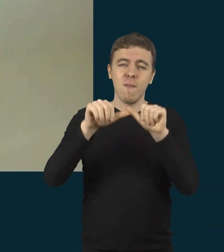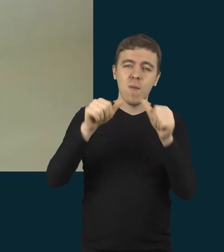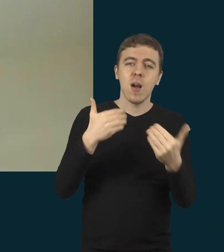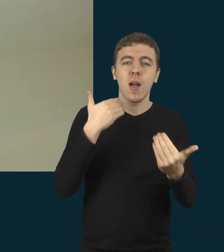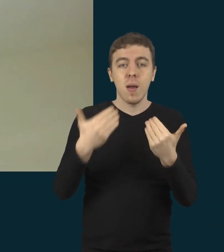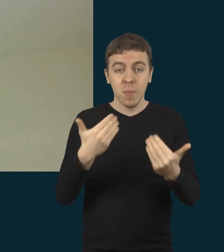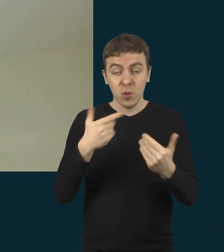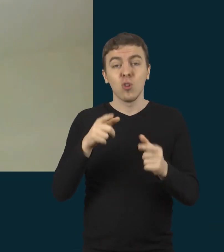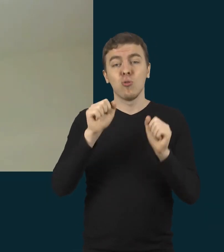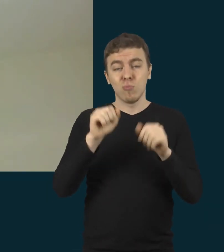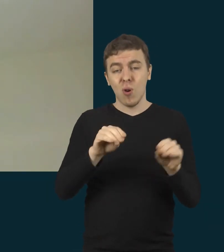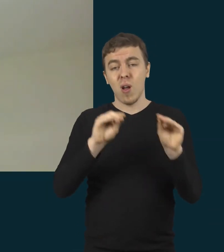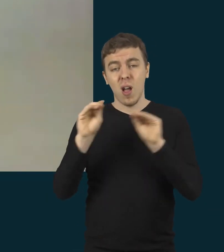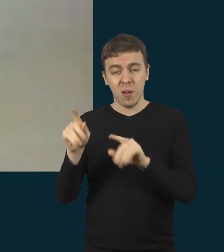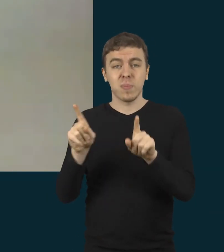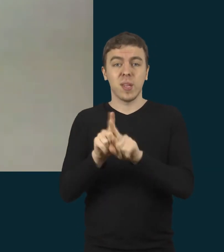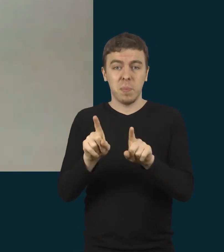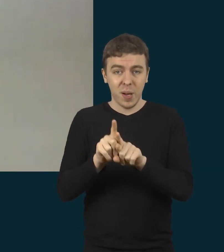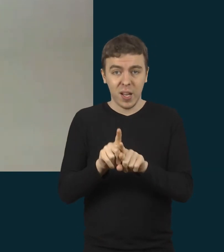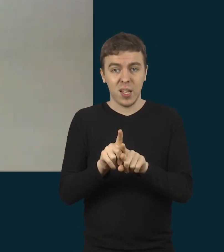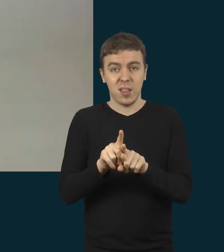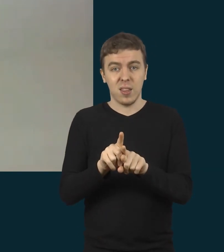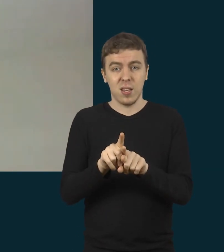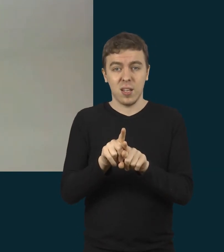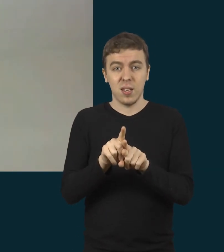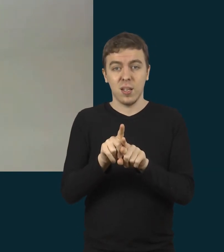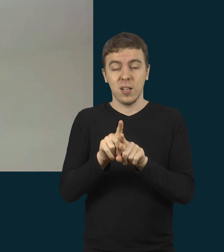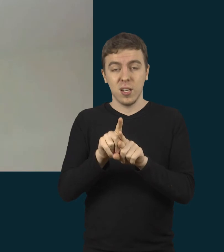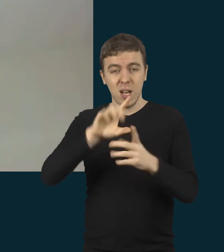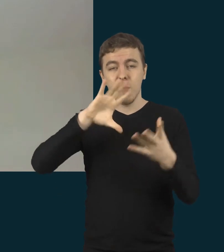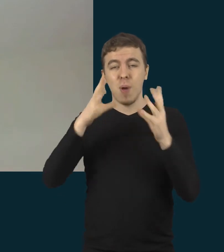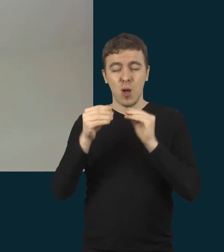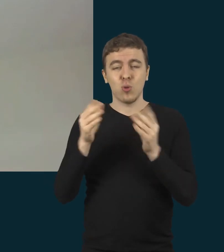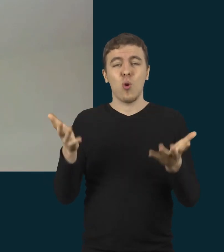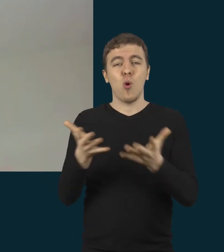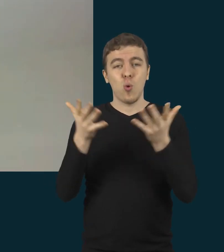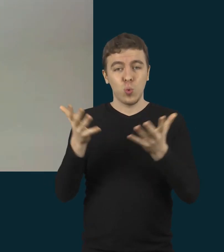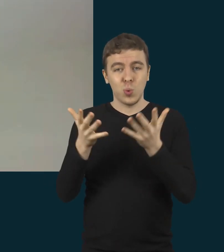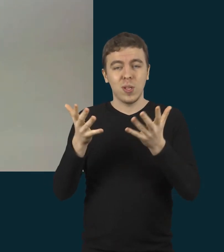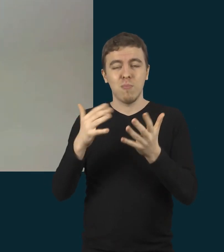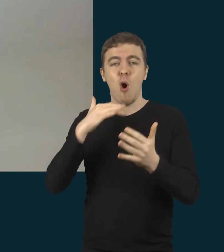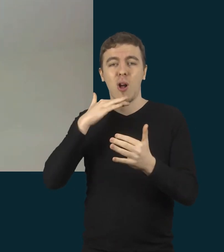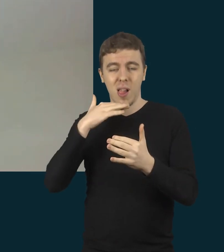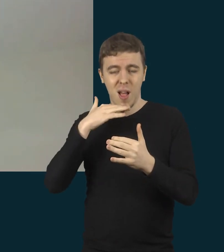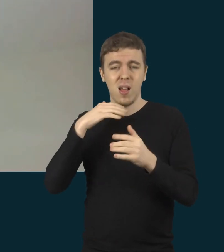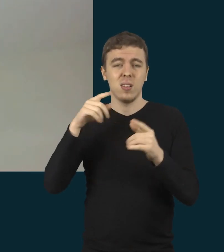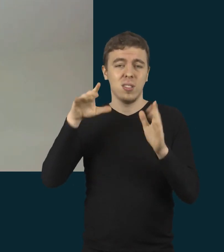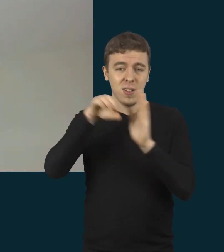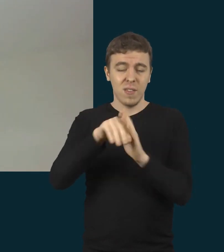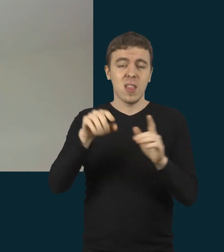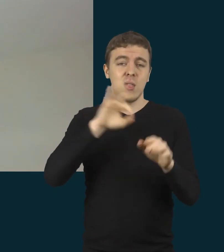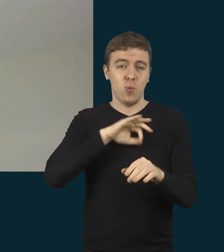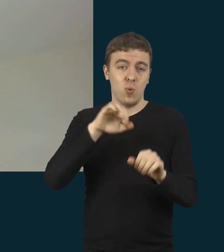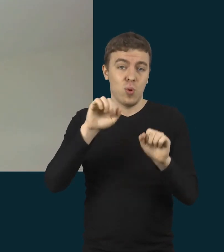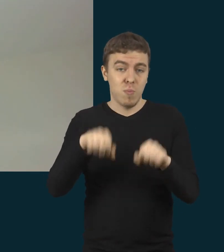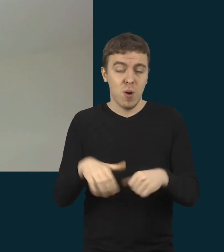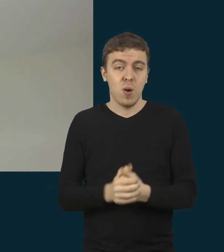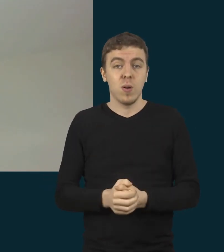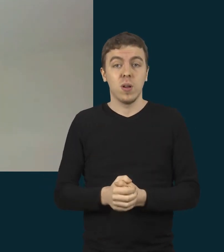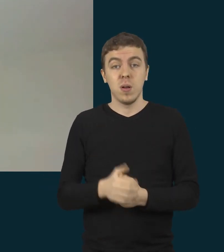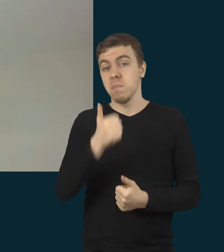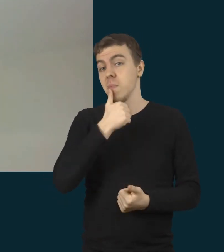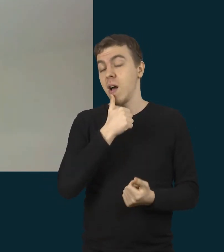juos galima perkelti į savo bendrojo ūgdymo klasę. Visų pirma,